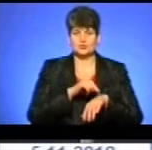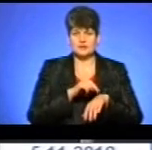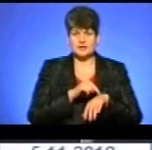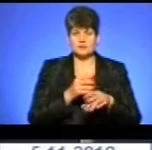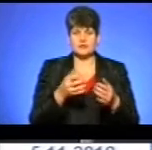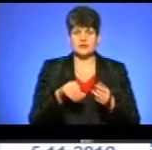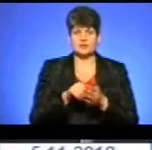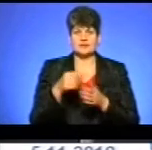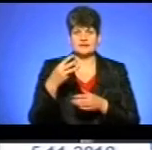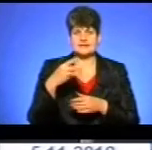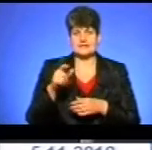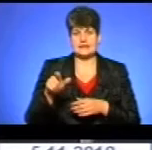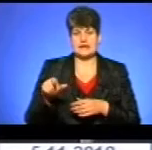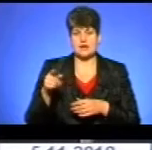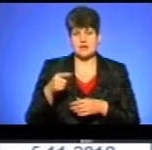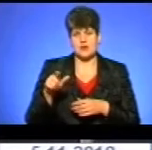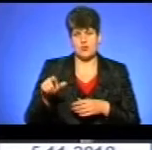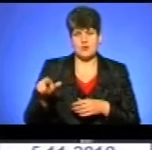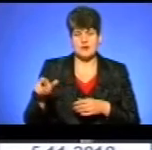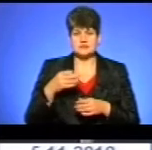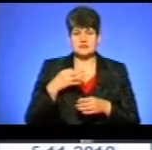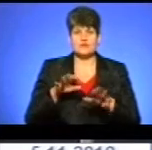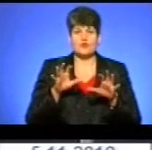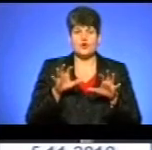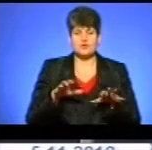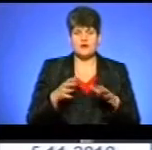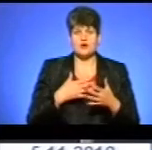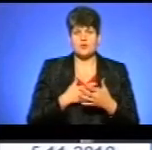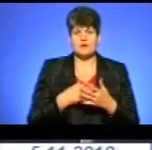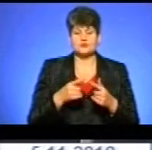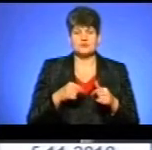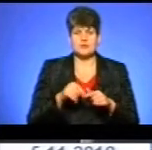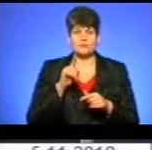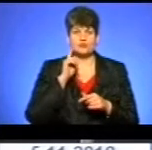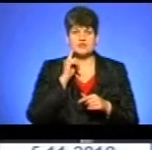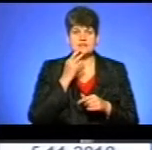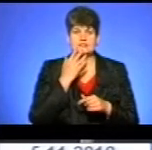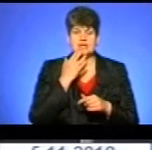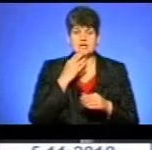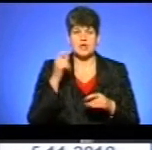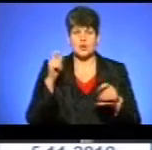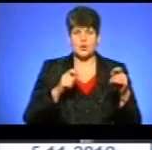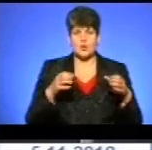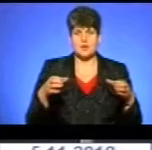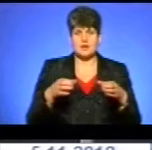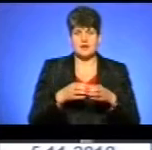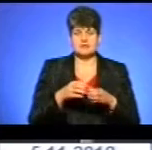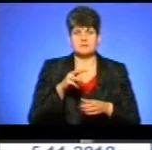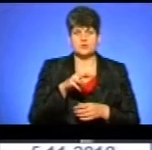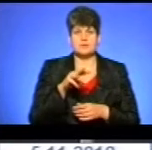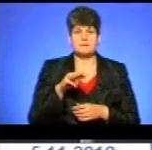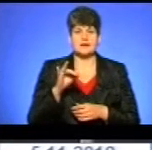участь 30 тернополян, повідомив голова Тернопільського середку громадської організації «Молодіжний націоналістичний конгрес» Микола Мисак.